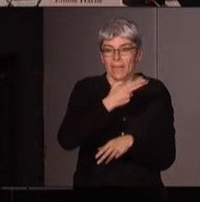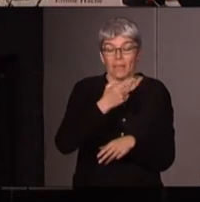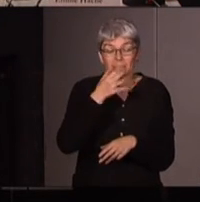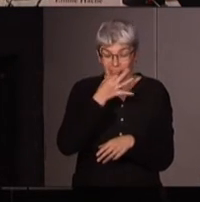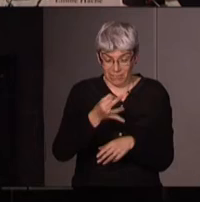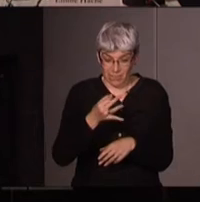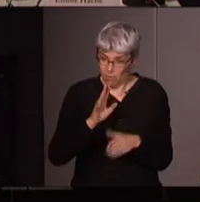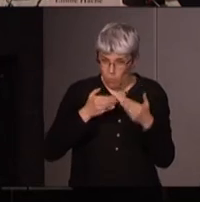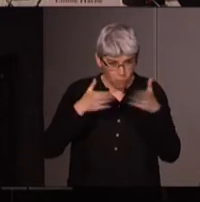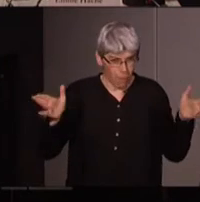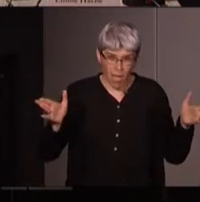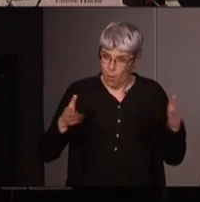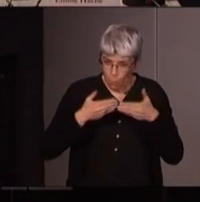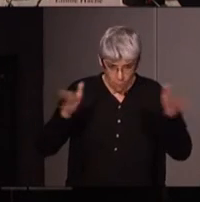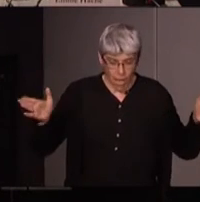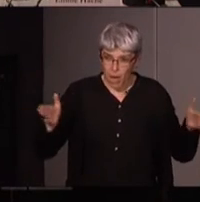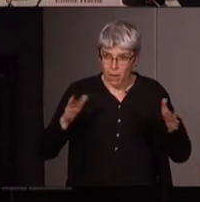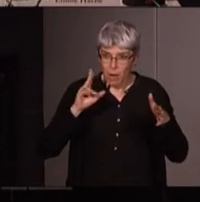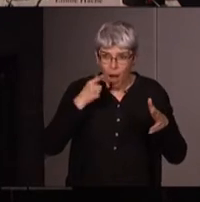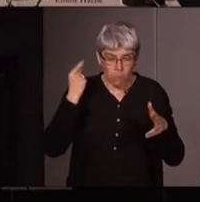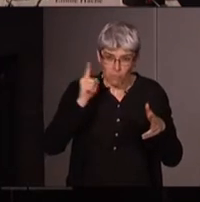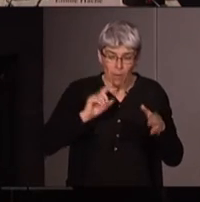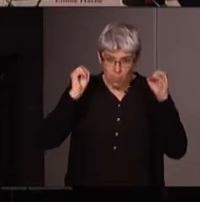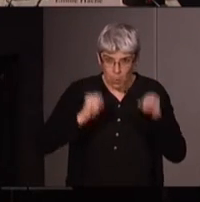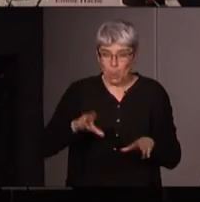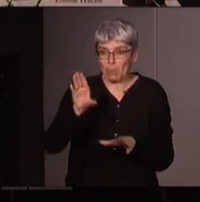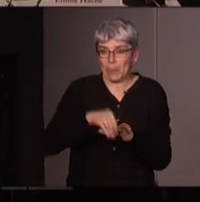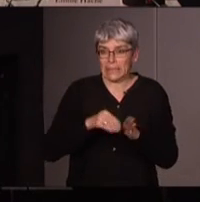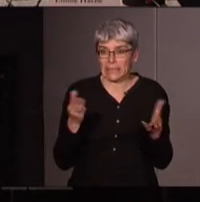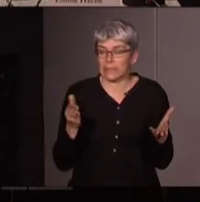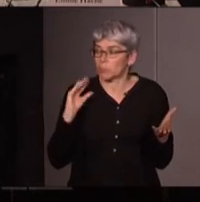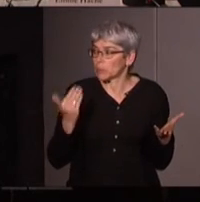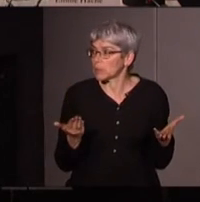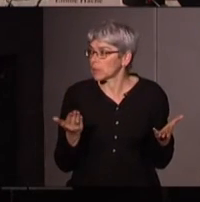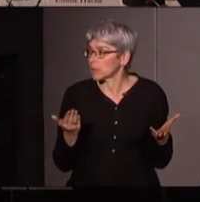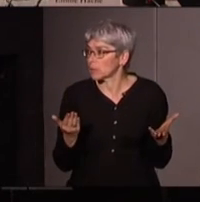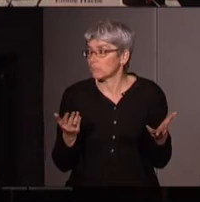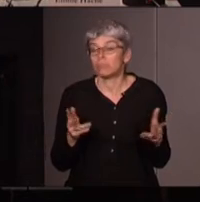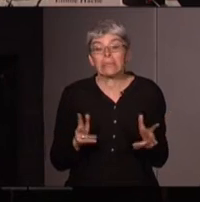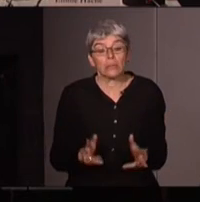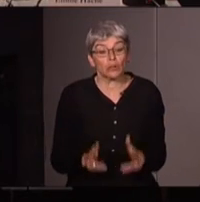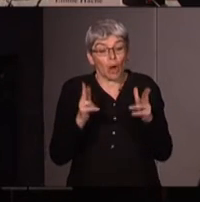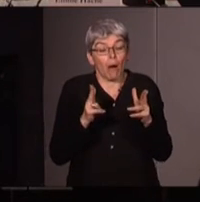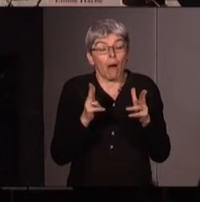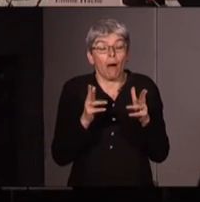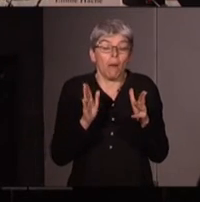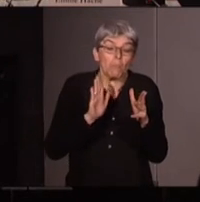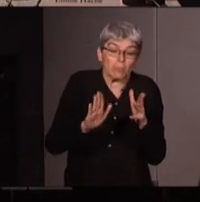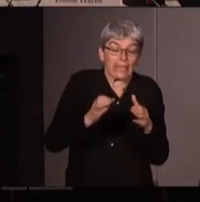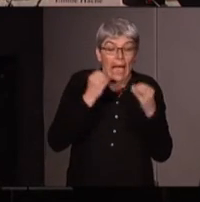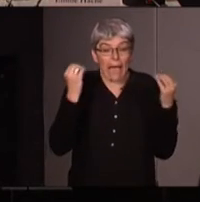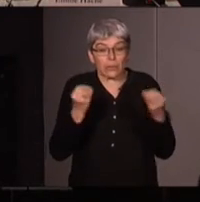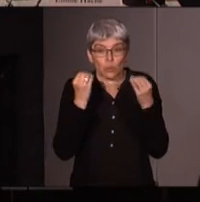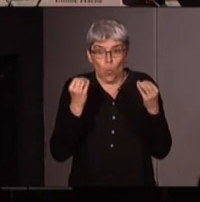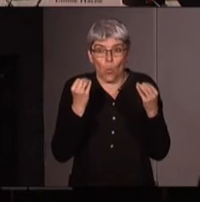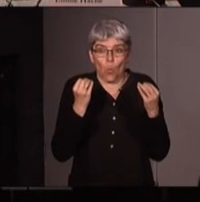Star Wars c'était ouvert et que c'est ouvert absolument aux hommes et aux femmes donc c'est voilà c'est à des moments spécifiques pour certaines actions dans certains moments